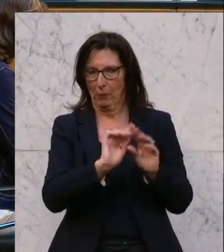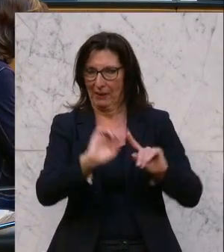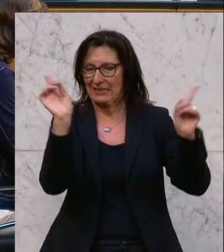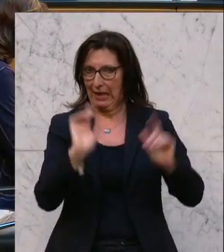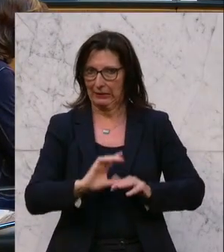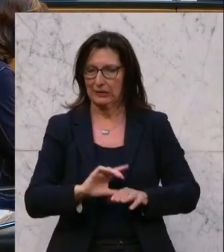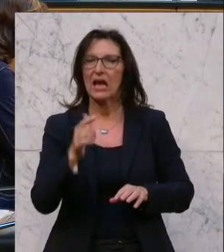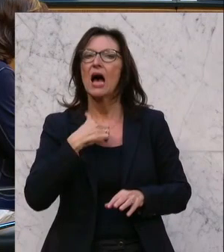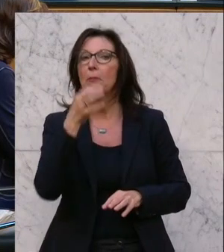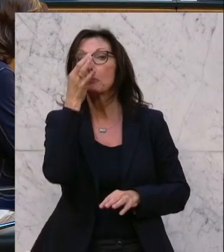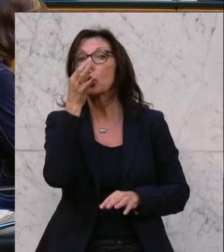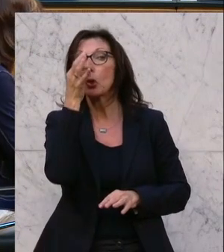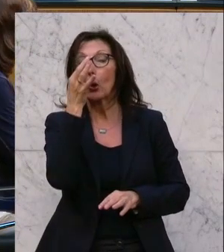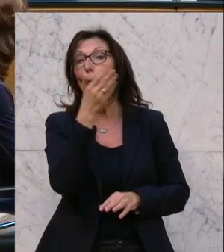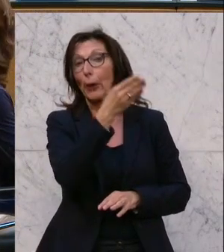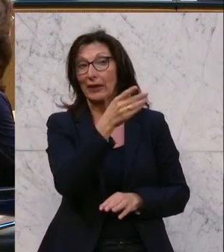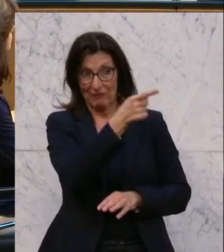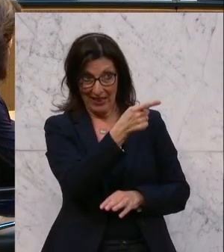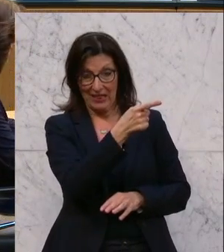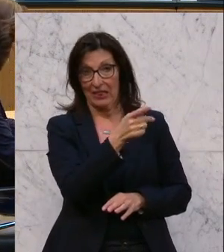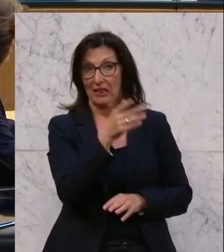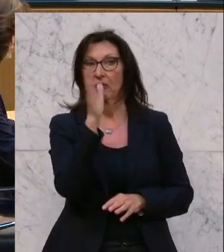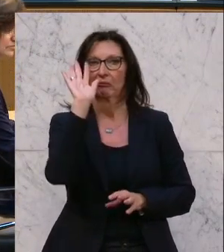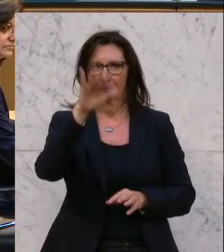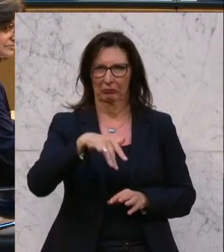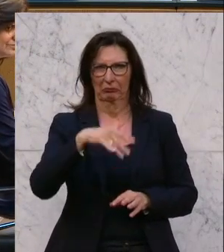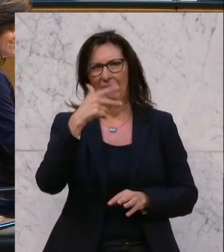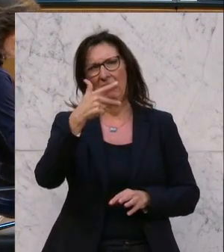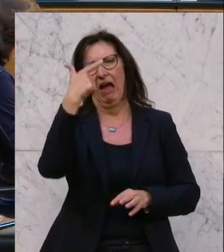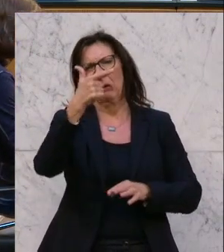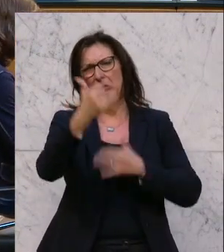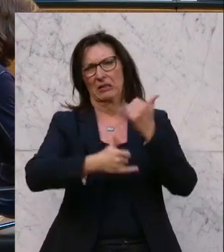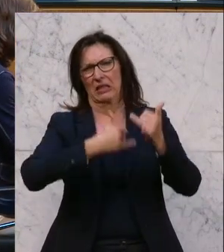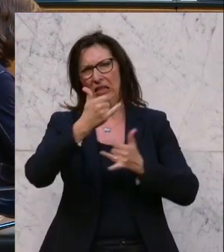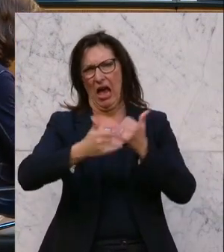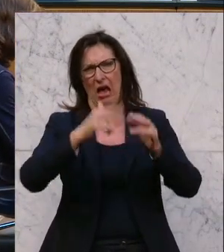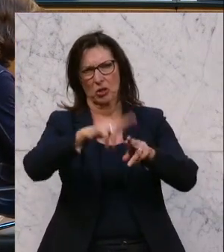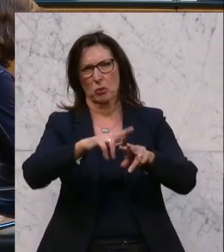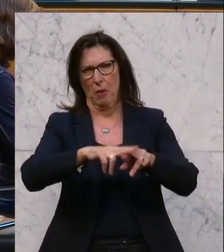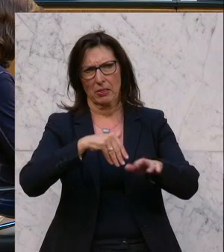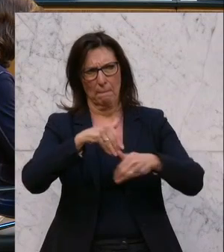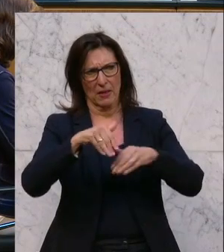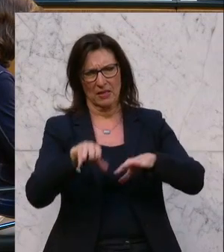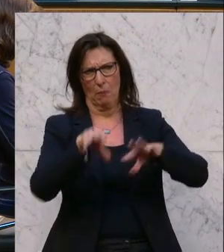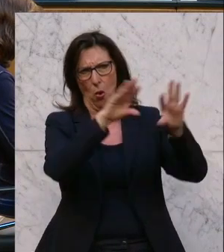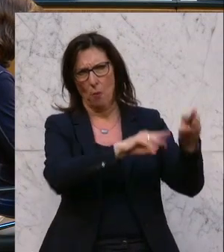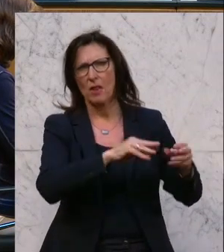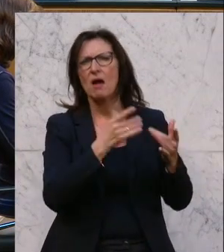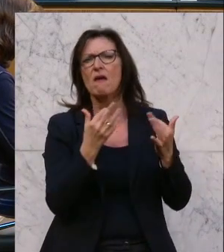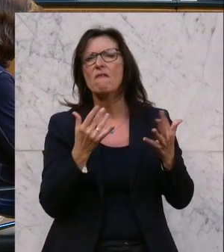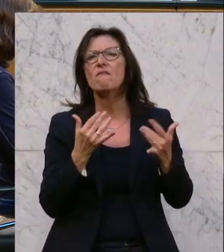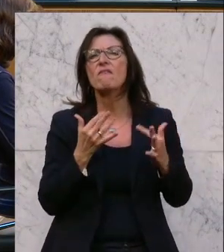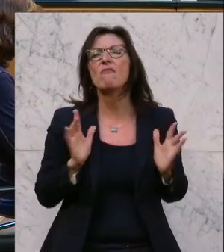Dann bin ich gespannt, wie es, wenn es ihr nach 23 Jahren ein Ministerium übernehmt, mit wie viel ihr